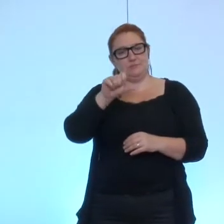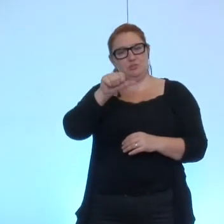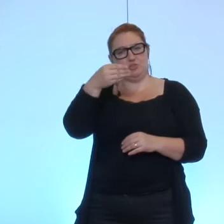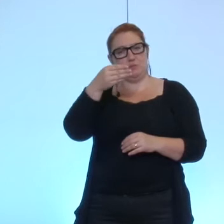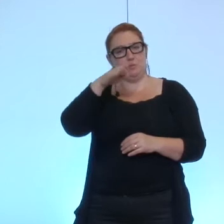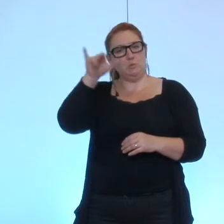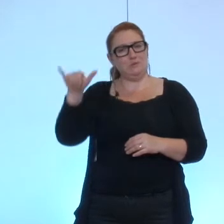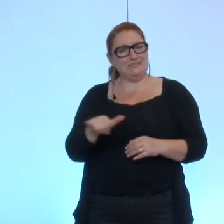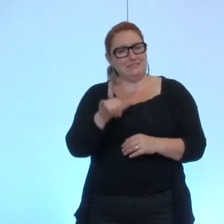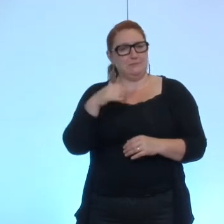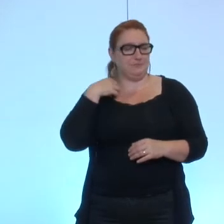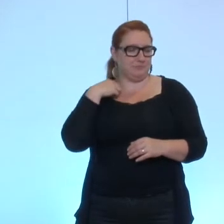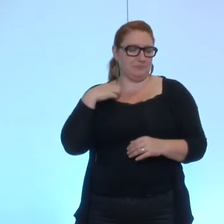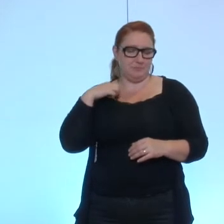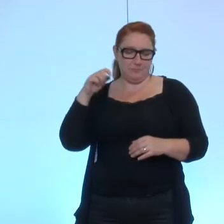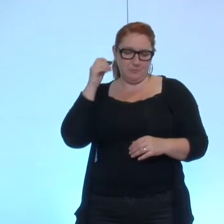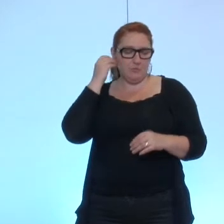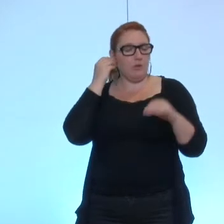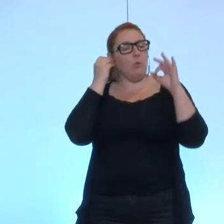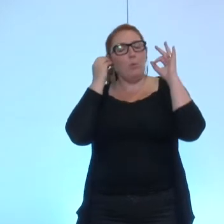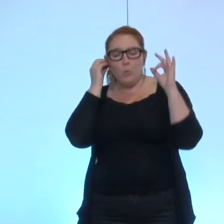oui parce que